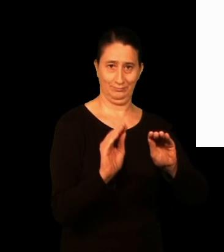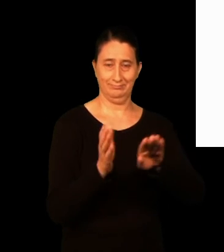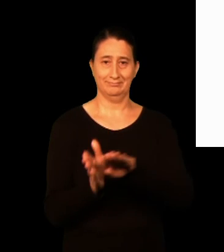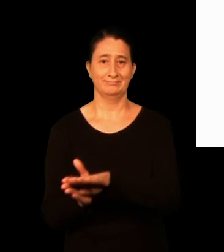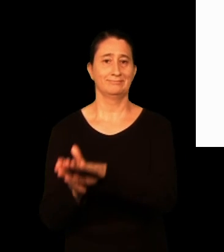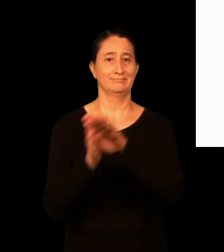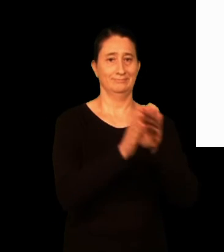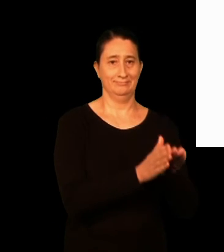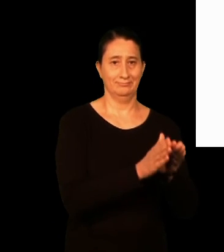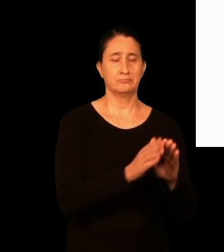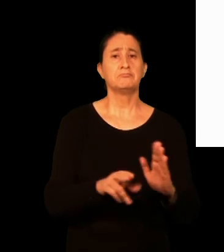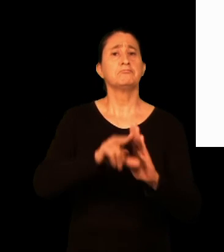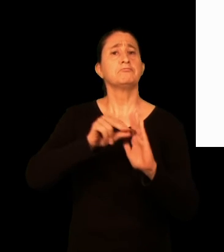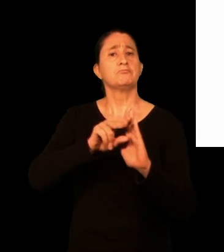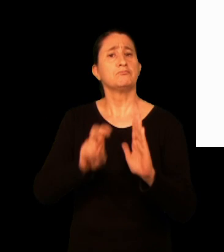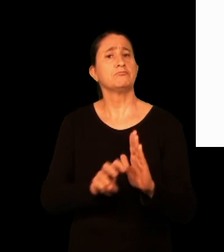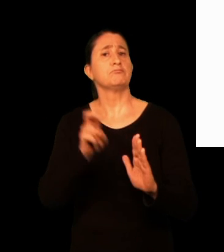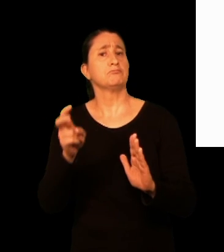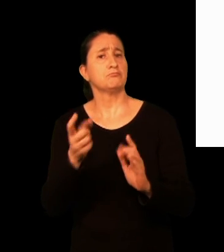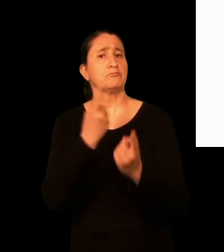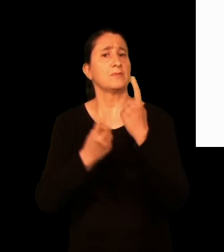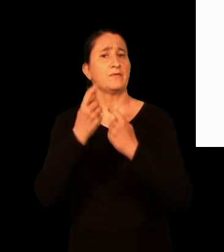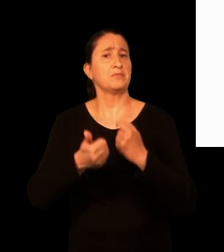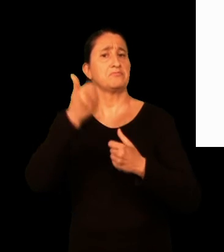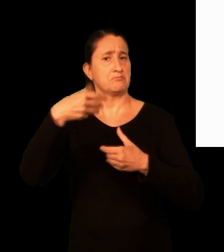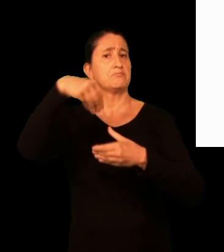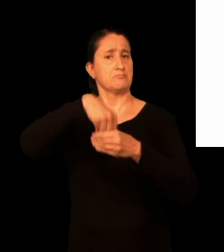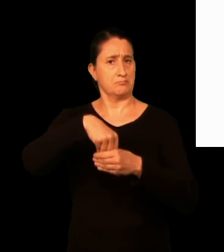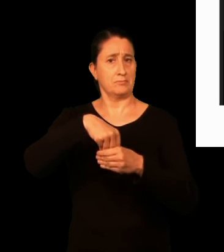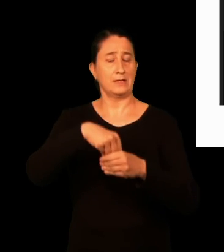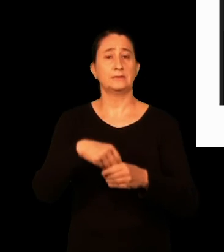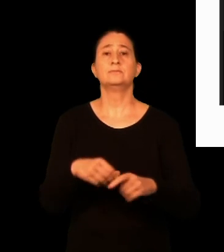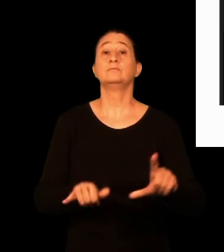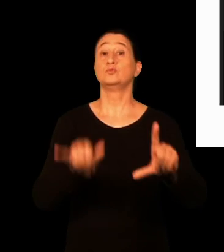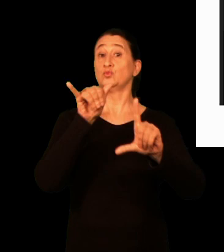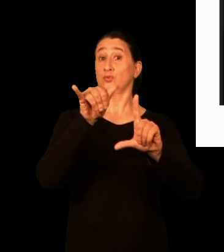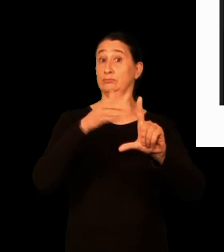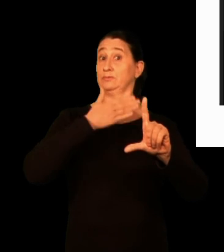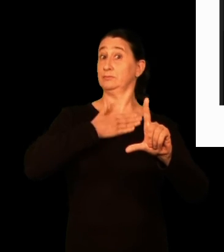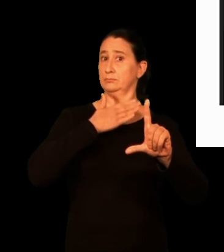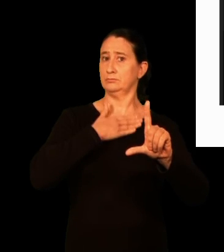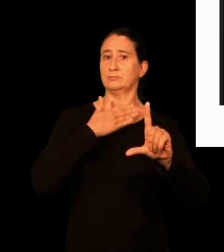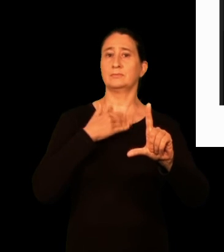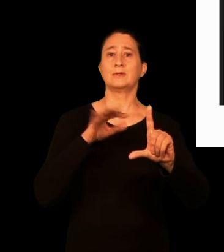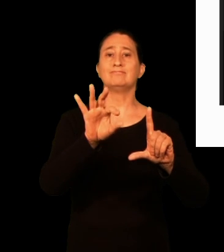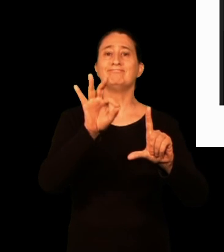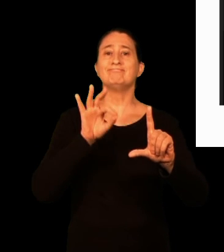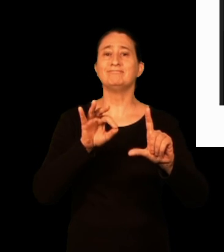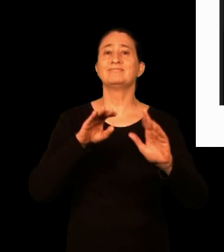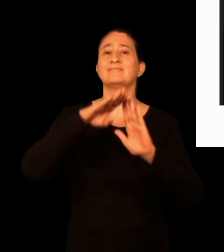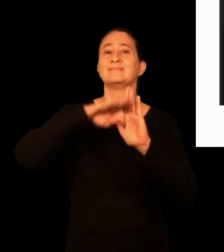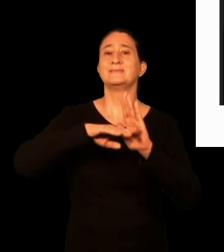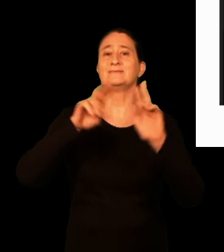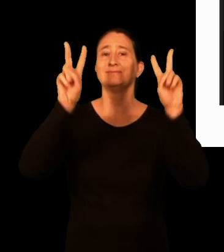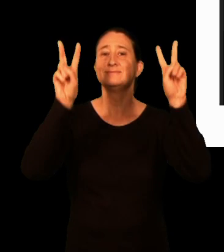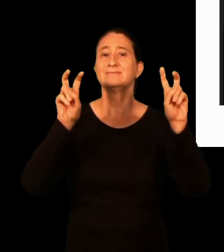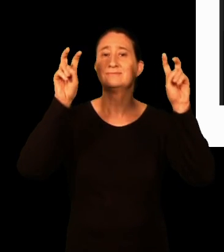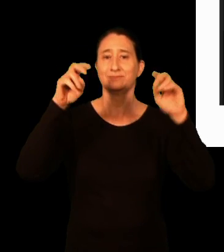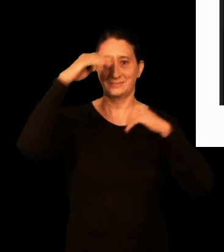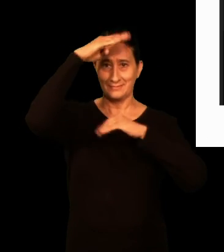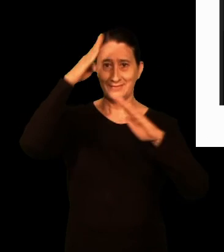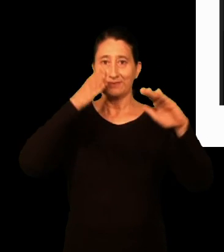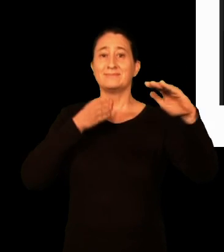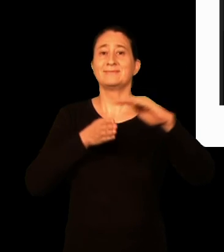gainera, gure Youtubeko kanalean, informazio gehiago duzu. Arreta erizgarriaz errendako bideoetan.